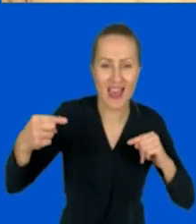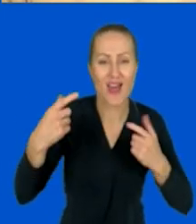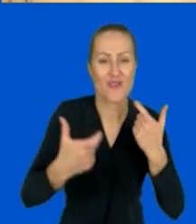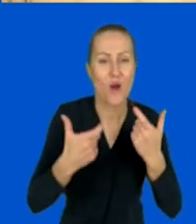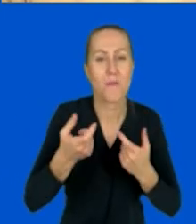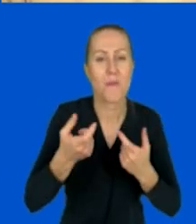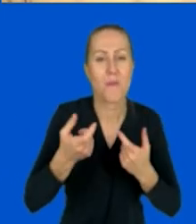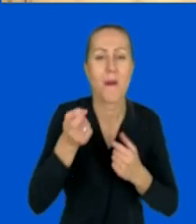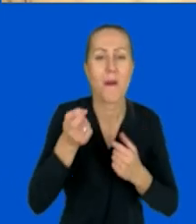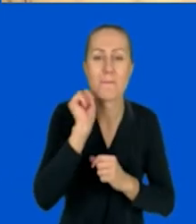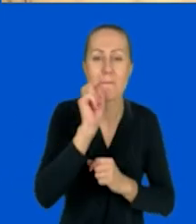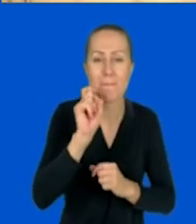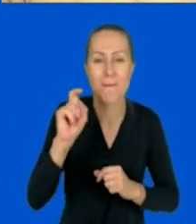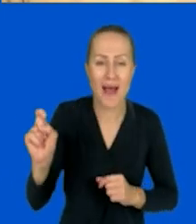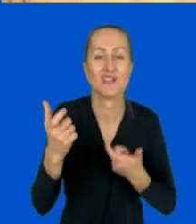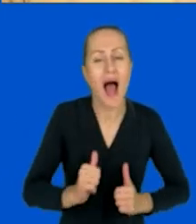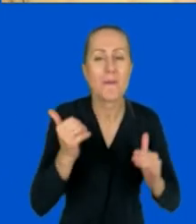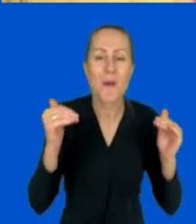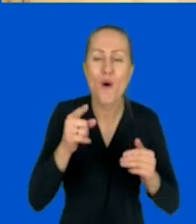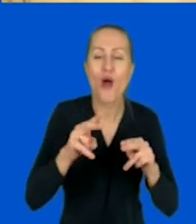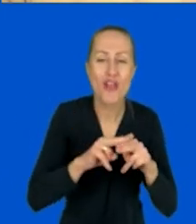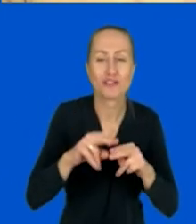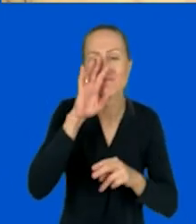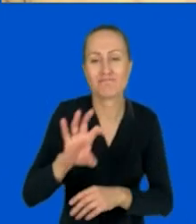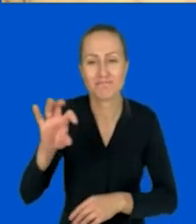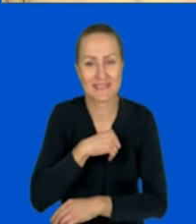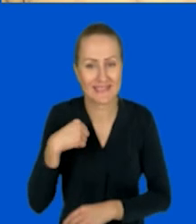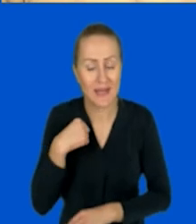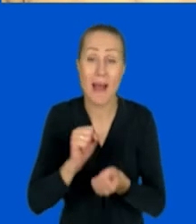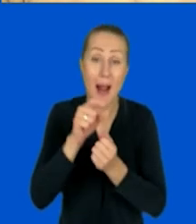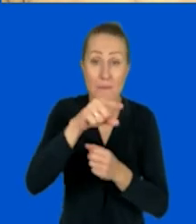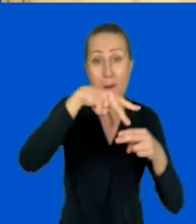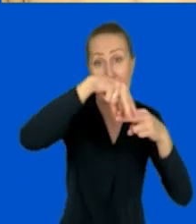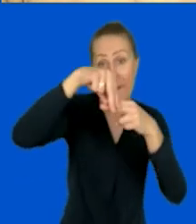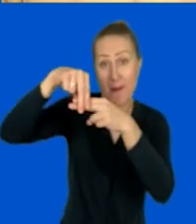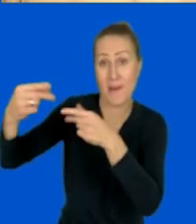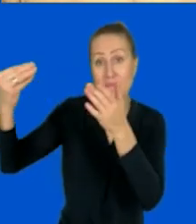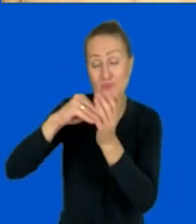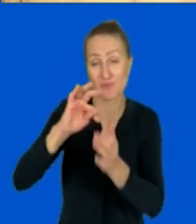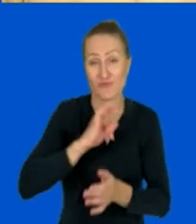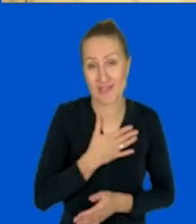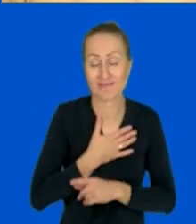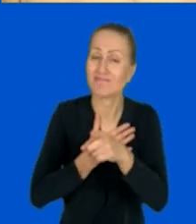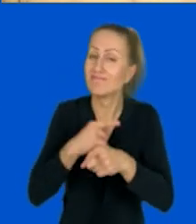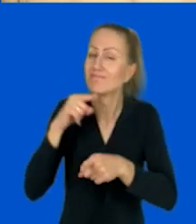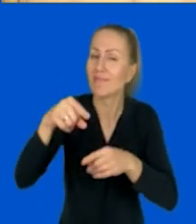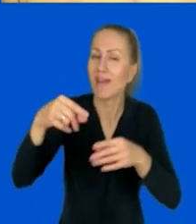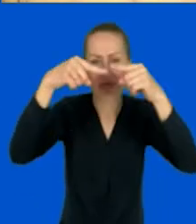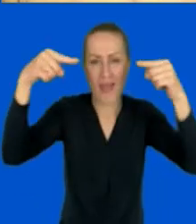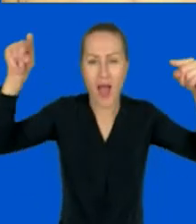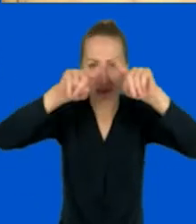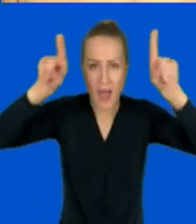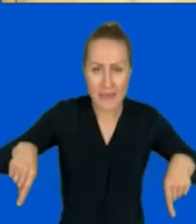żeby móc sobie te narzędzia zobaczyć albo też przypiąć swoje, bo do tej tablicy